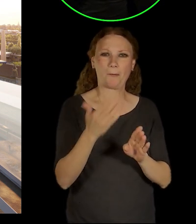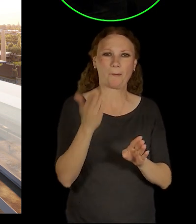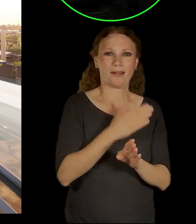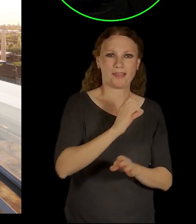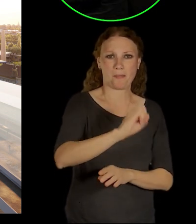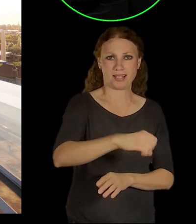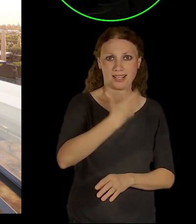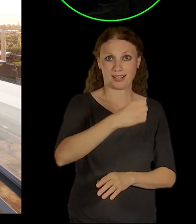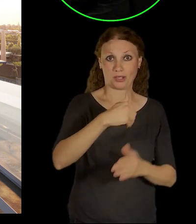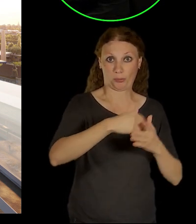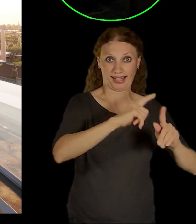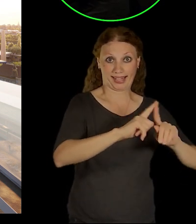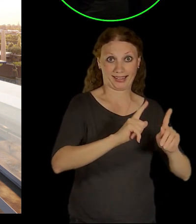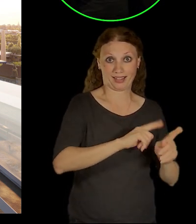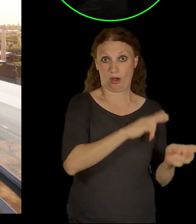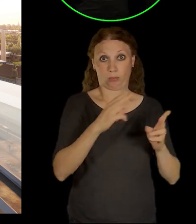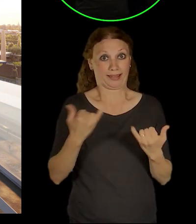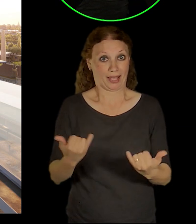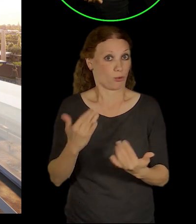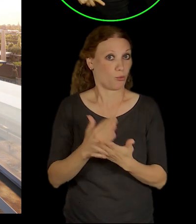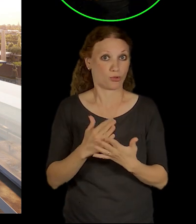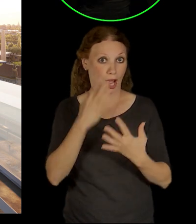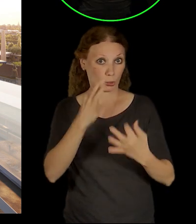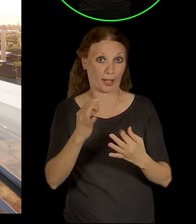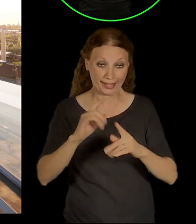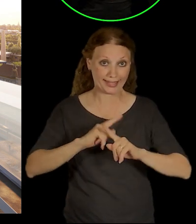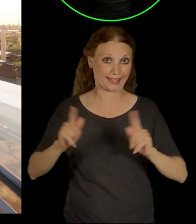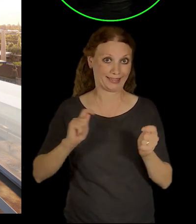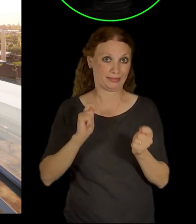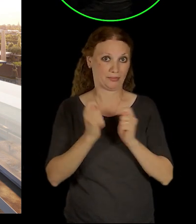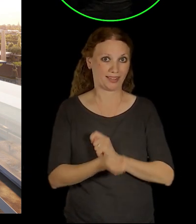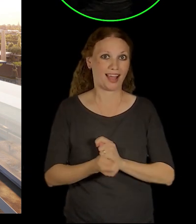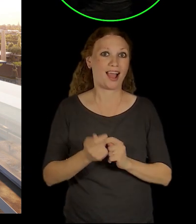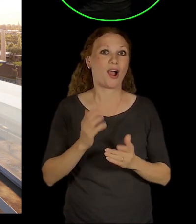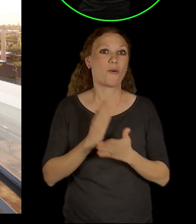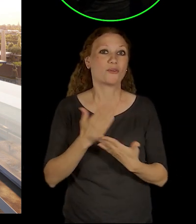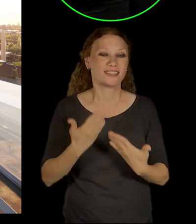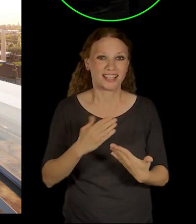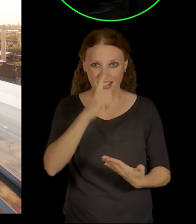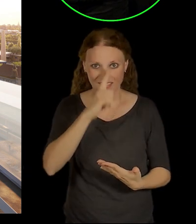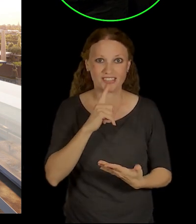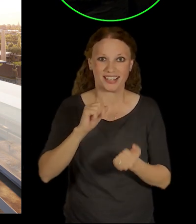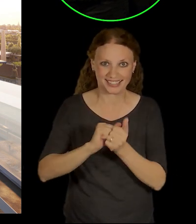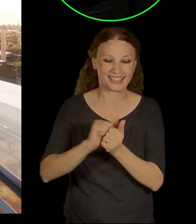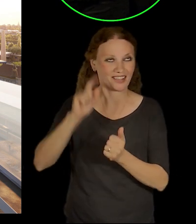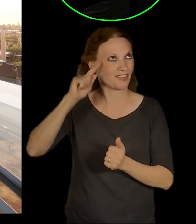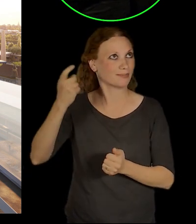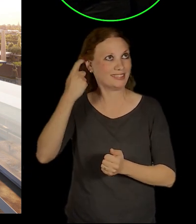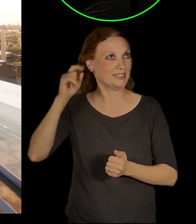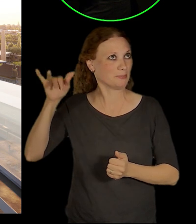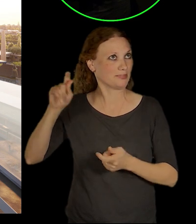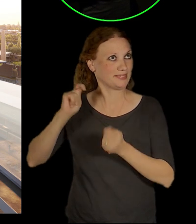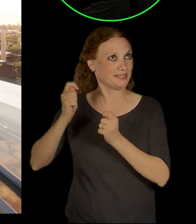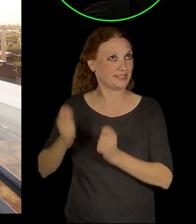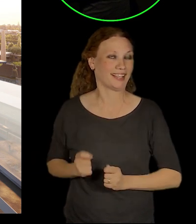než je to na těch nejnovějších vizualizacích a už dneska vím, že ty vizualizace, ve čem se zase neodpovídají, protože už jsou zase jiný